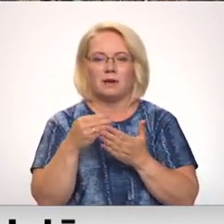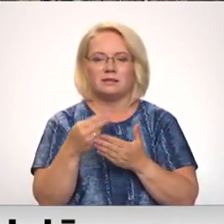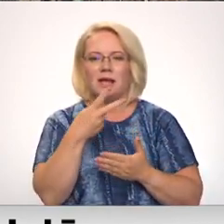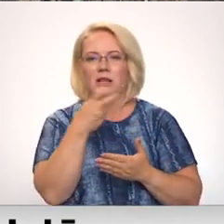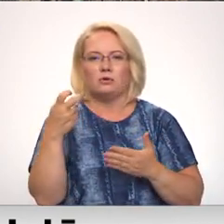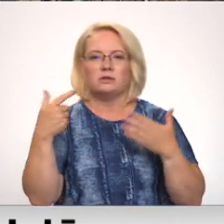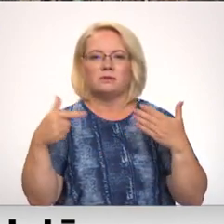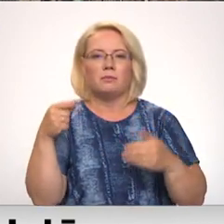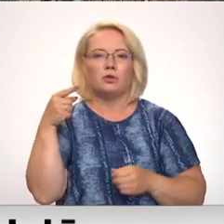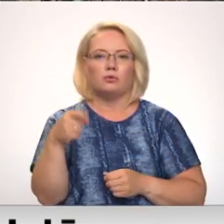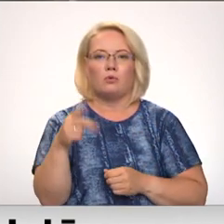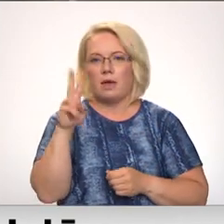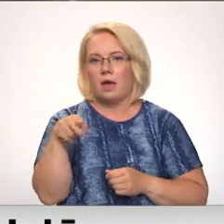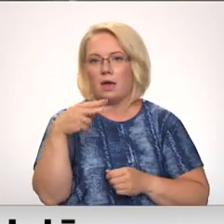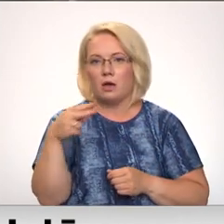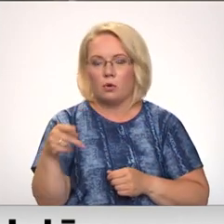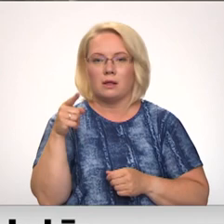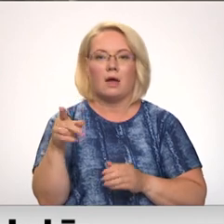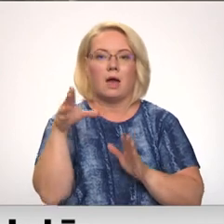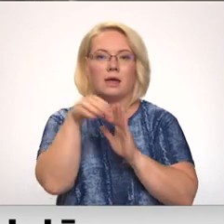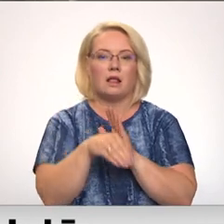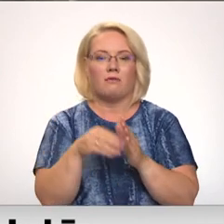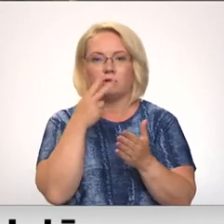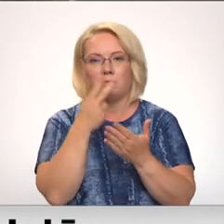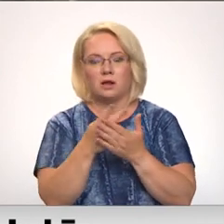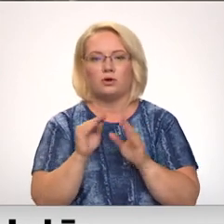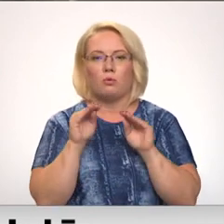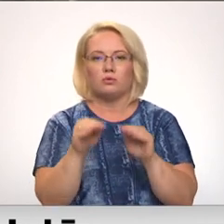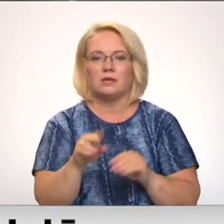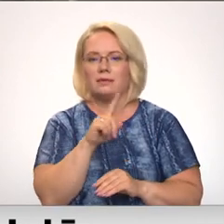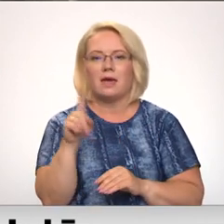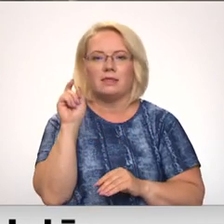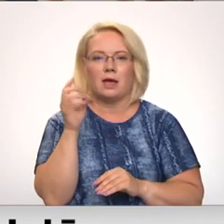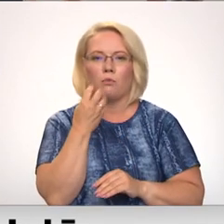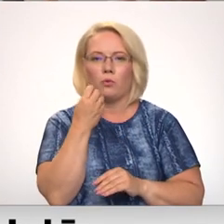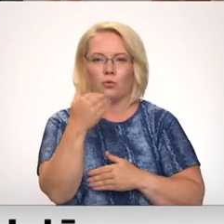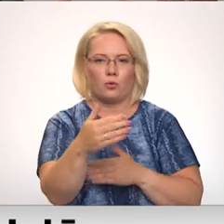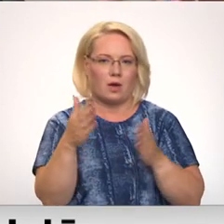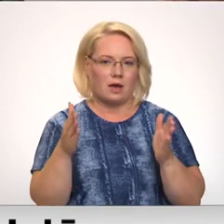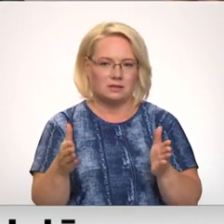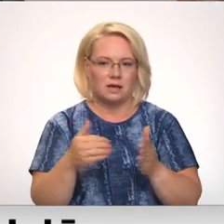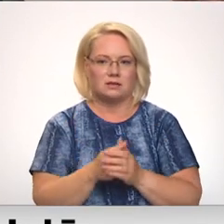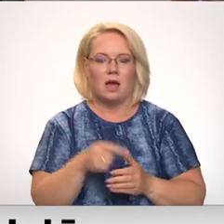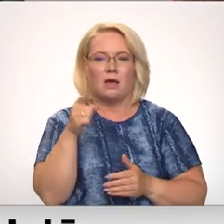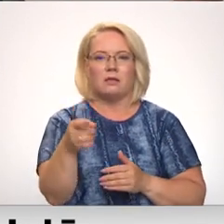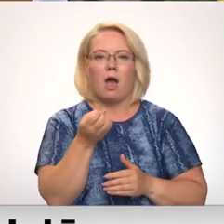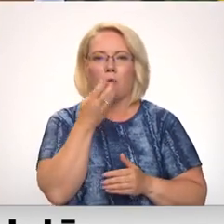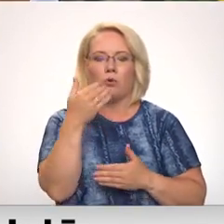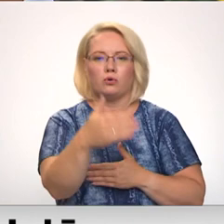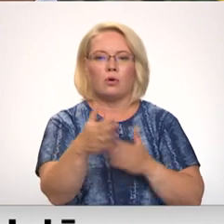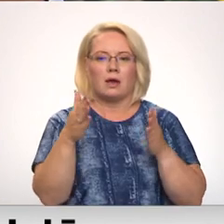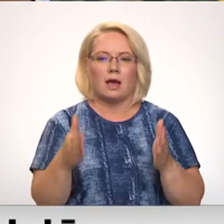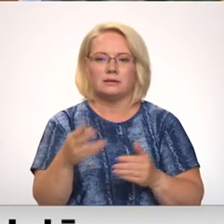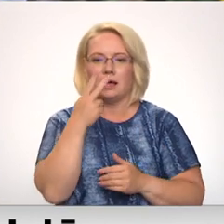tūkstoši eiro. Tā ietveros paredzēts uzstādīt ne tikai puķu kastes. Tās puķu kastes izskatās tādas, kā mēs tur